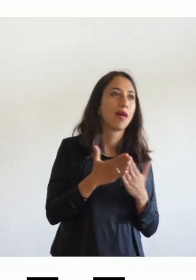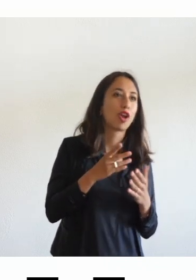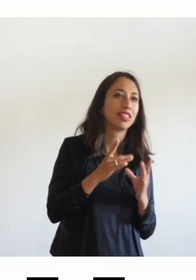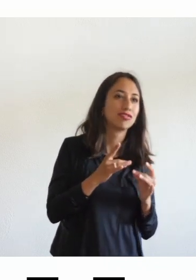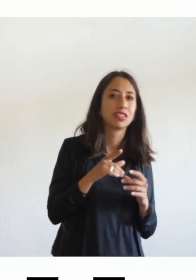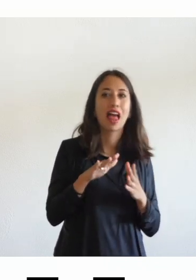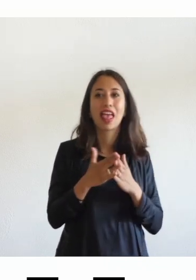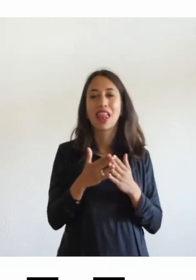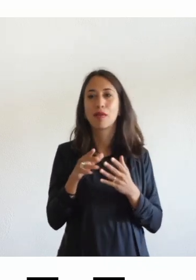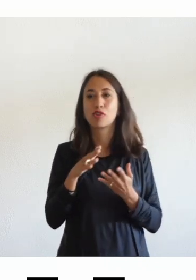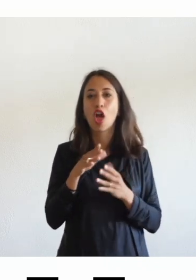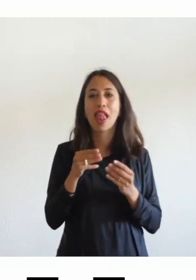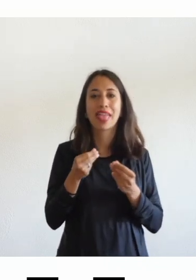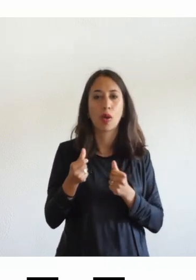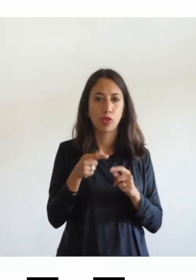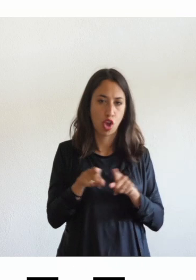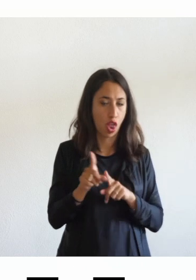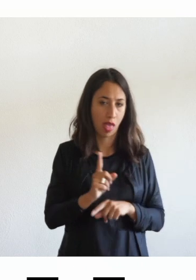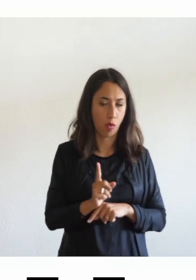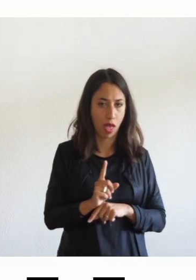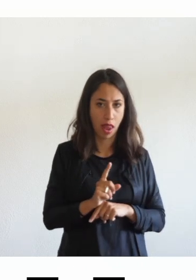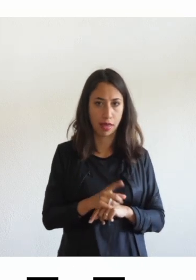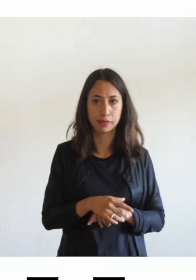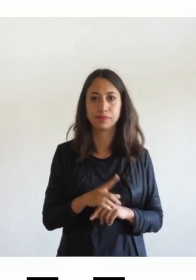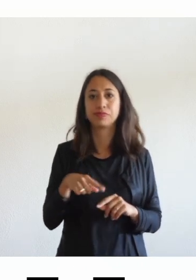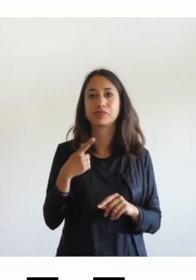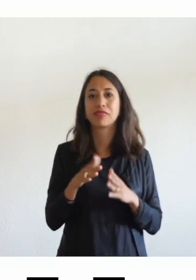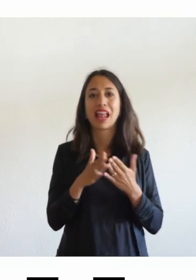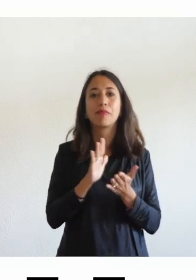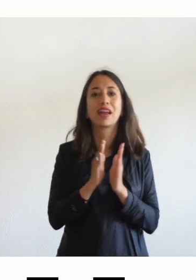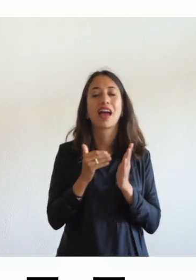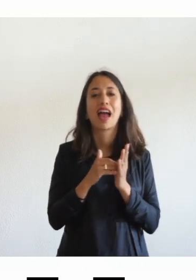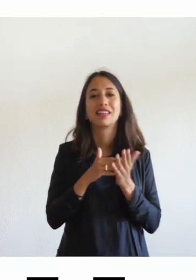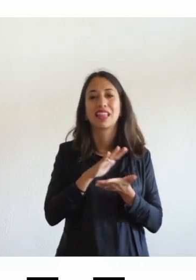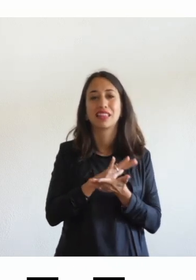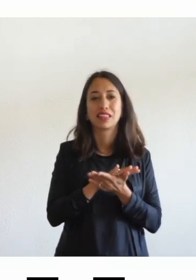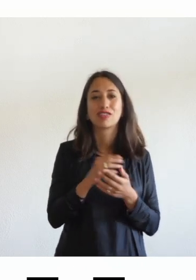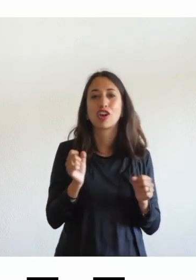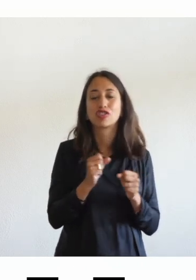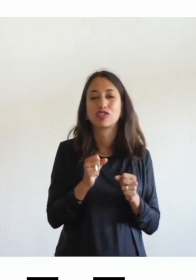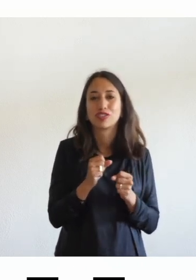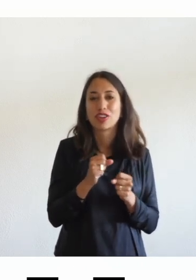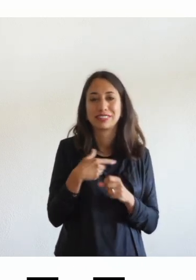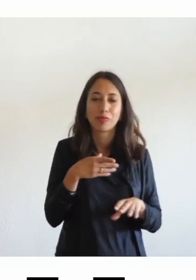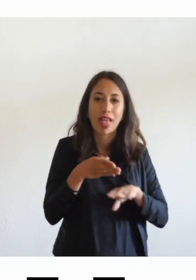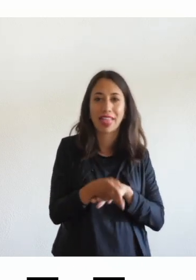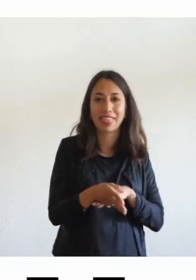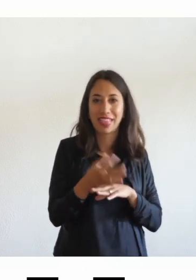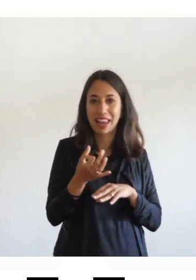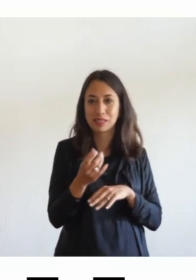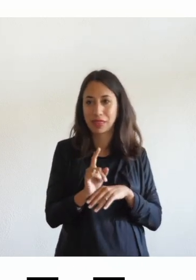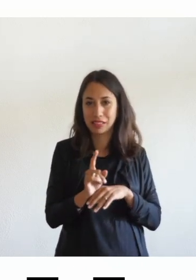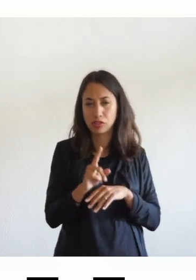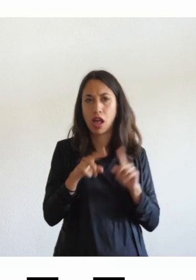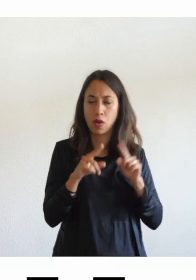per esempio i libri delle case editrici non sono aperti quindi io non ci posso entrare dentro con spesso non